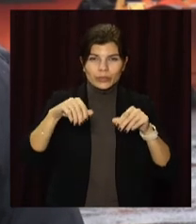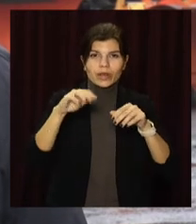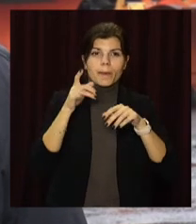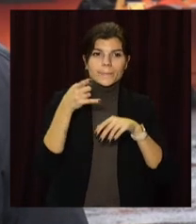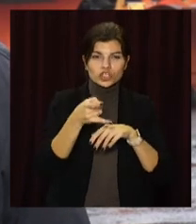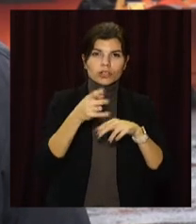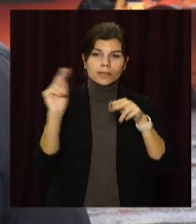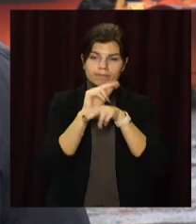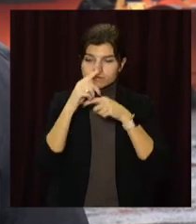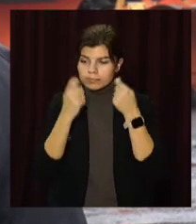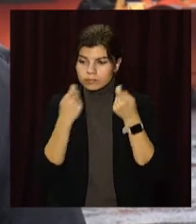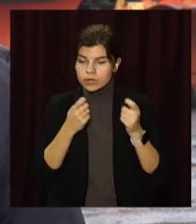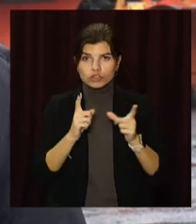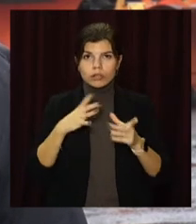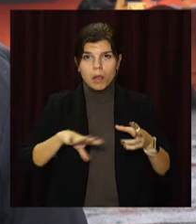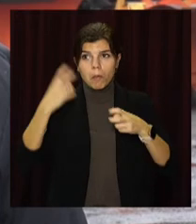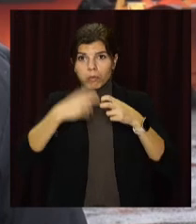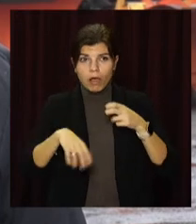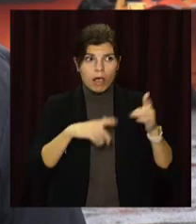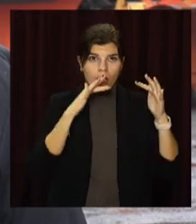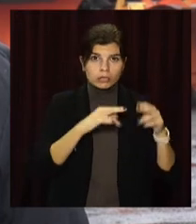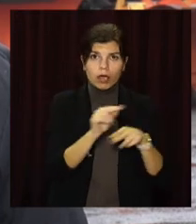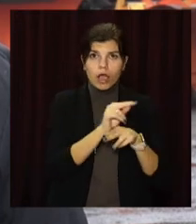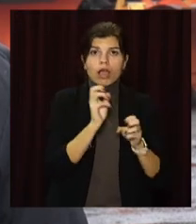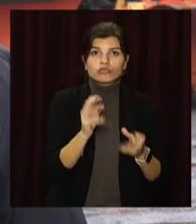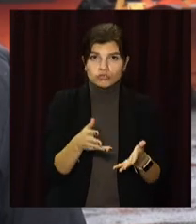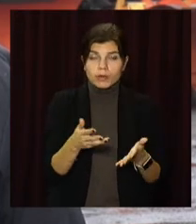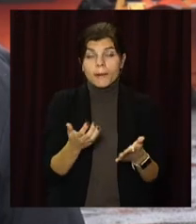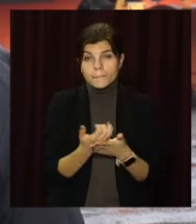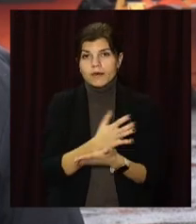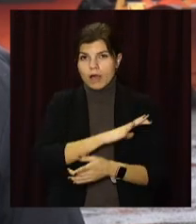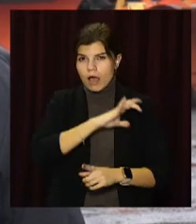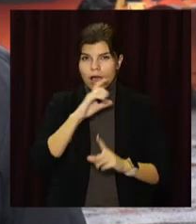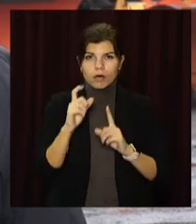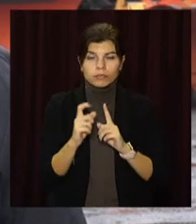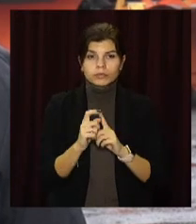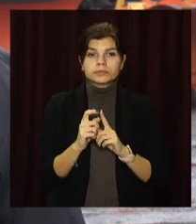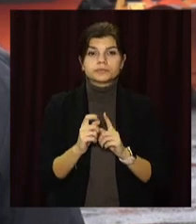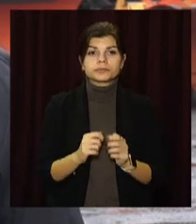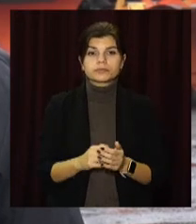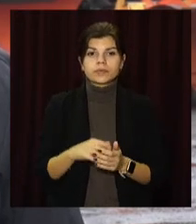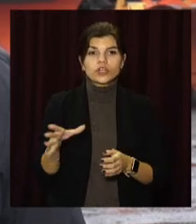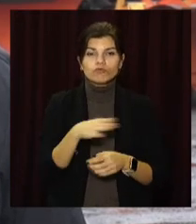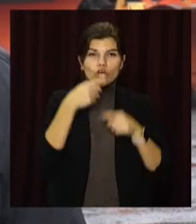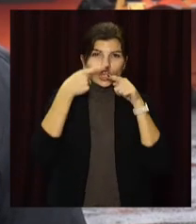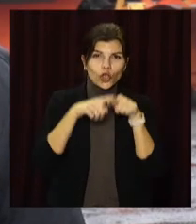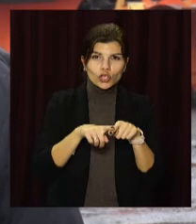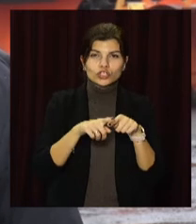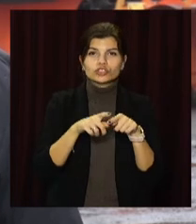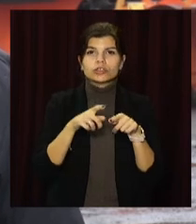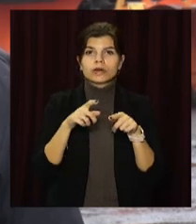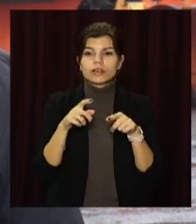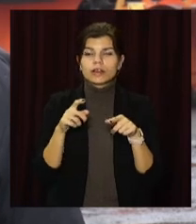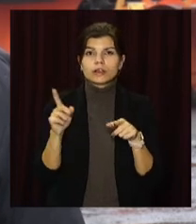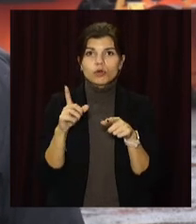випадкового потрапляння, ускладення погодних умов. Друге, повинне бути накопичування всіх технічних реагентів для того, щоб